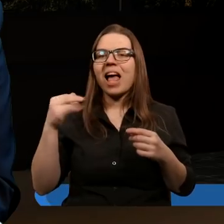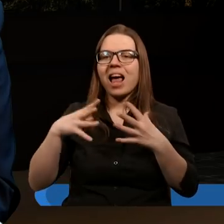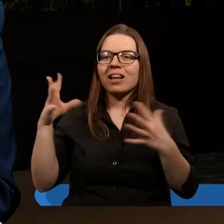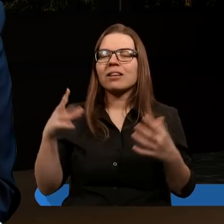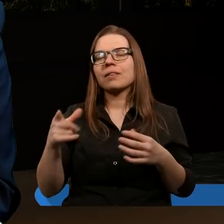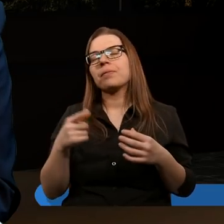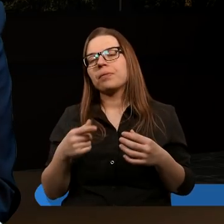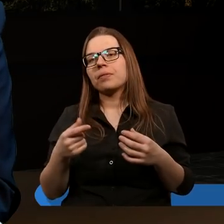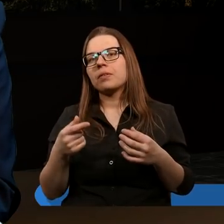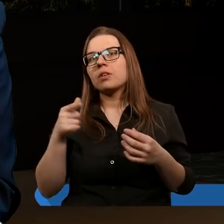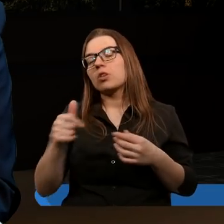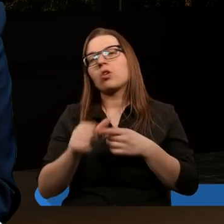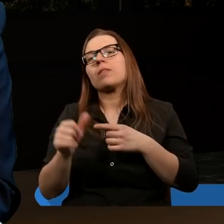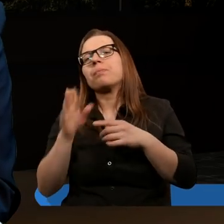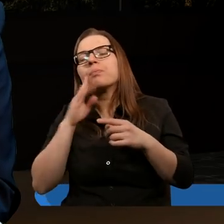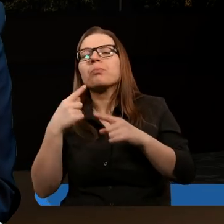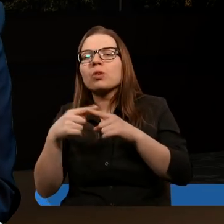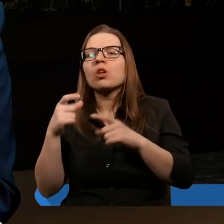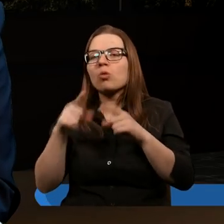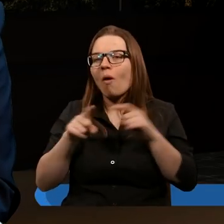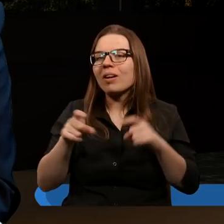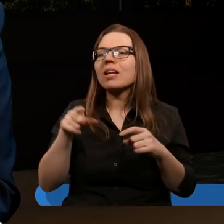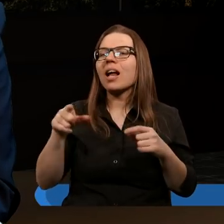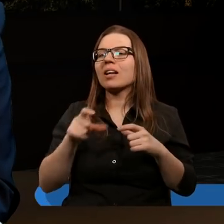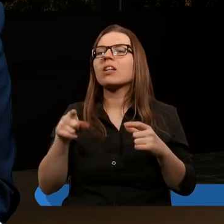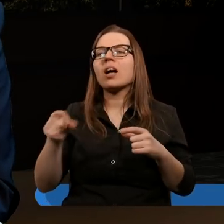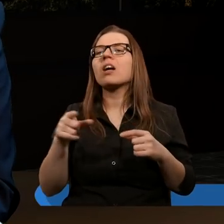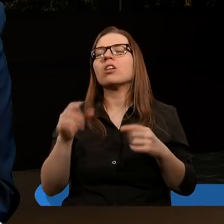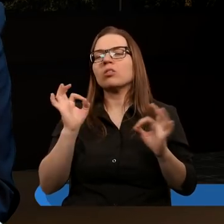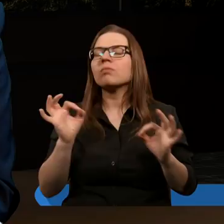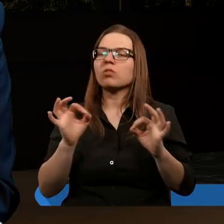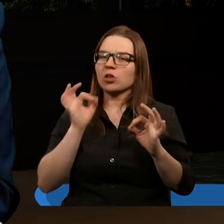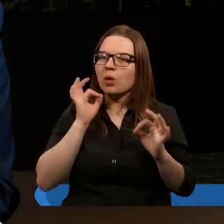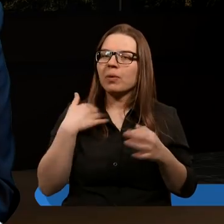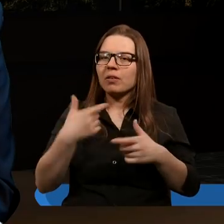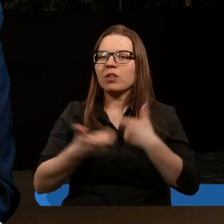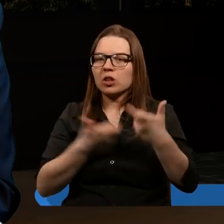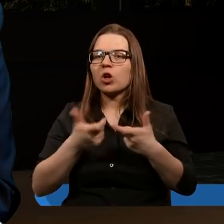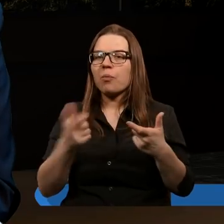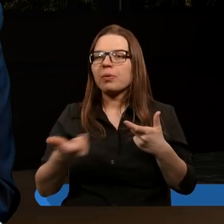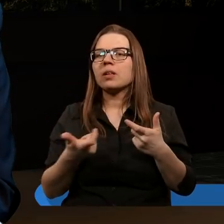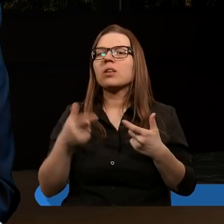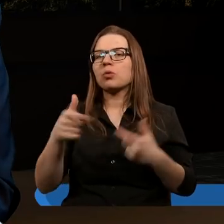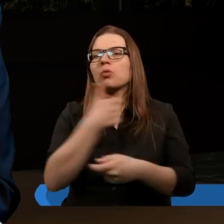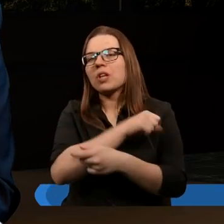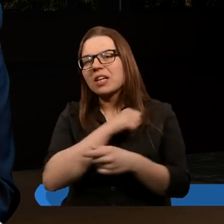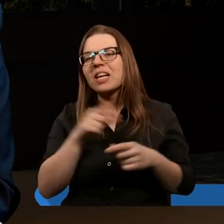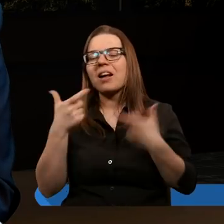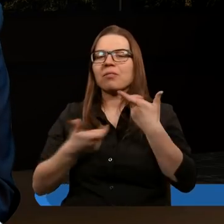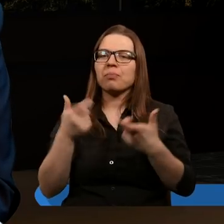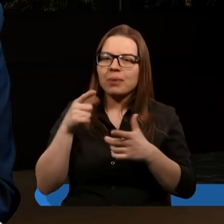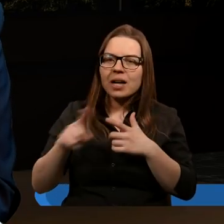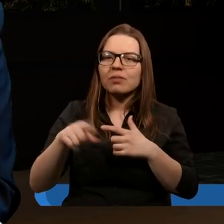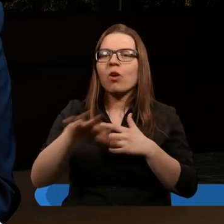nie powiem, że w pozytywnym tego słowa znaczeniu, ale zbudował taki solidny pomnik chrześcijaństwa, bo ustanawia chrześcijaństwo religią